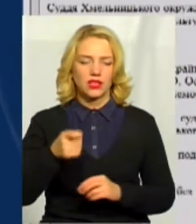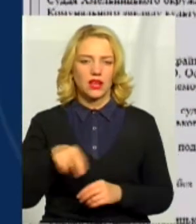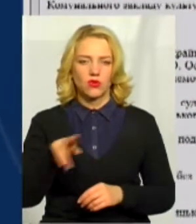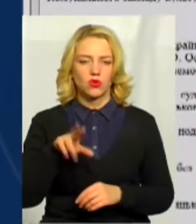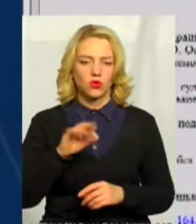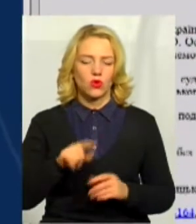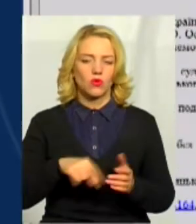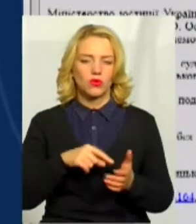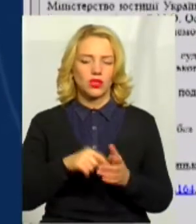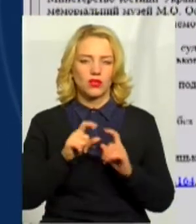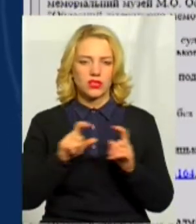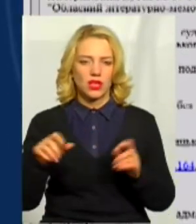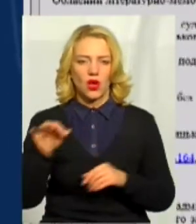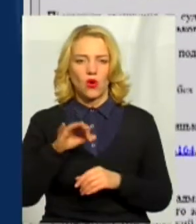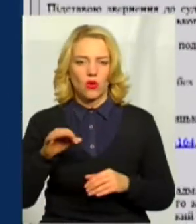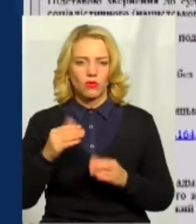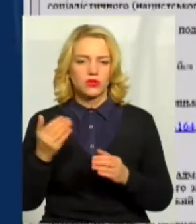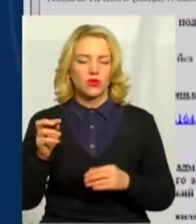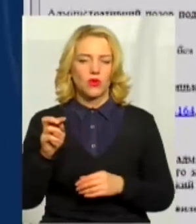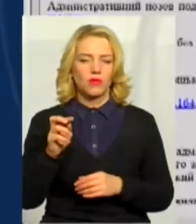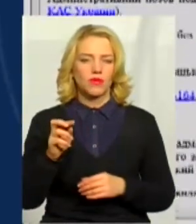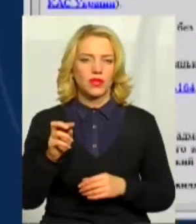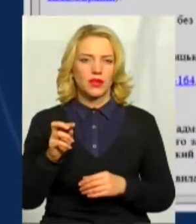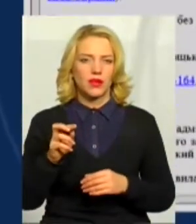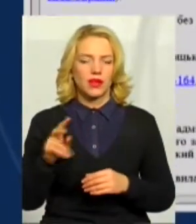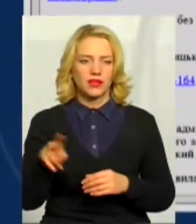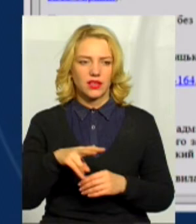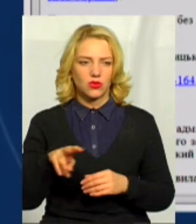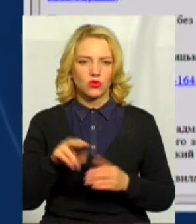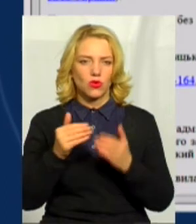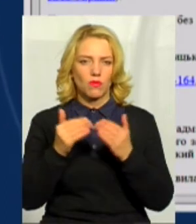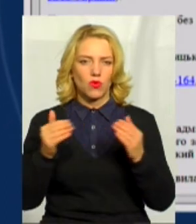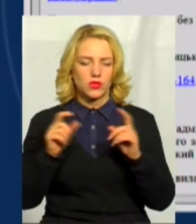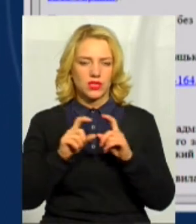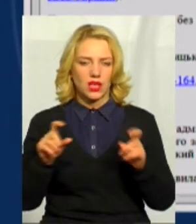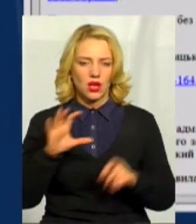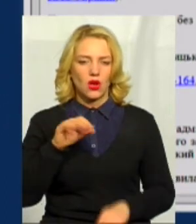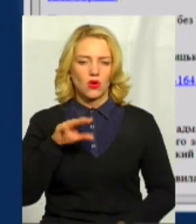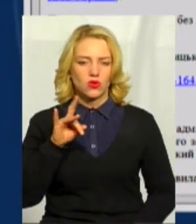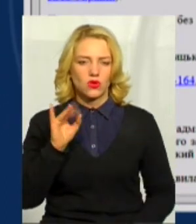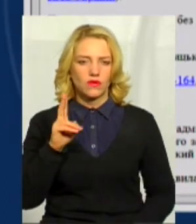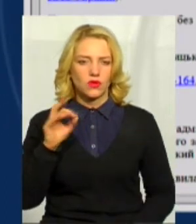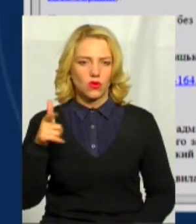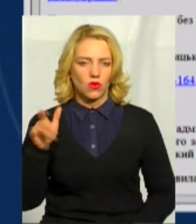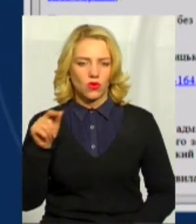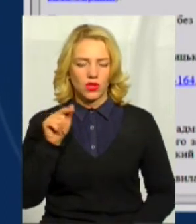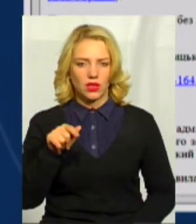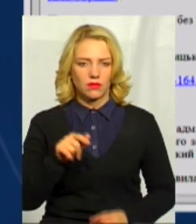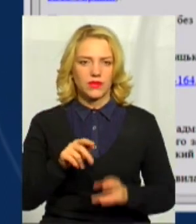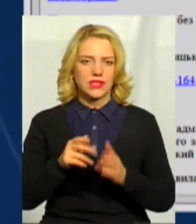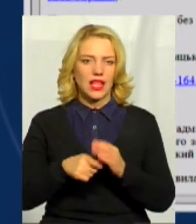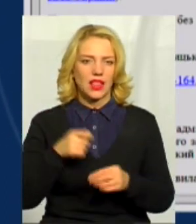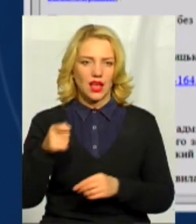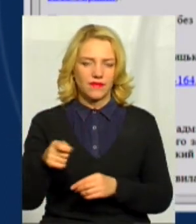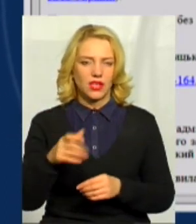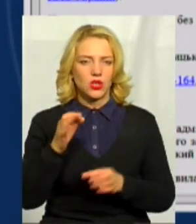закладу культури обласний літературно-меморіальний музей Миколи Островського. І в цій позовній заяві